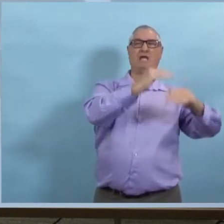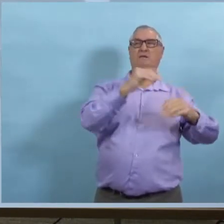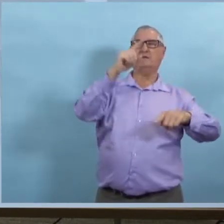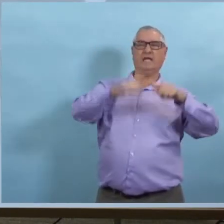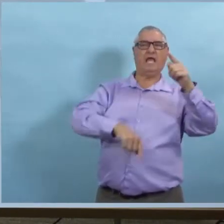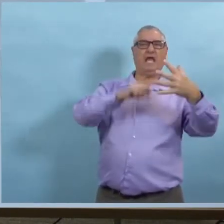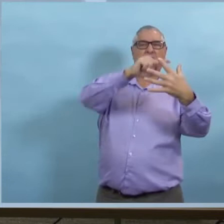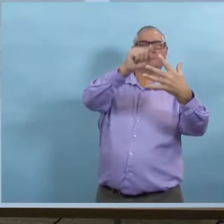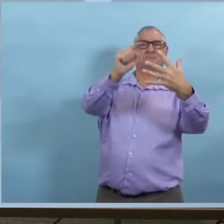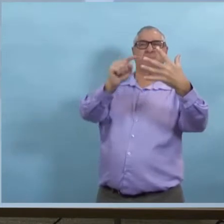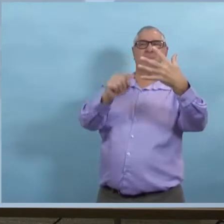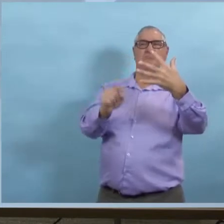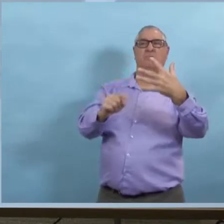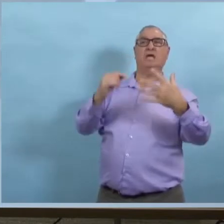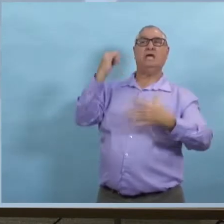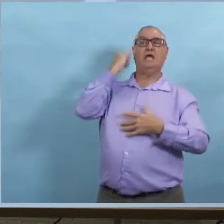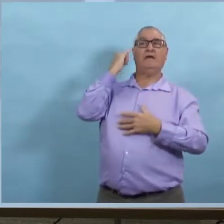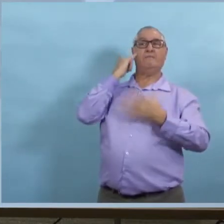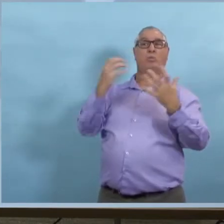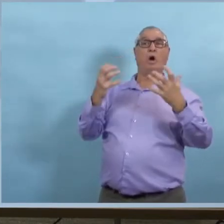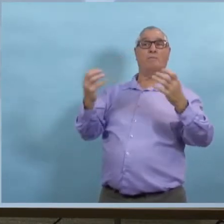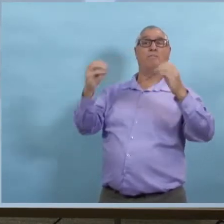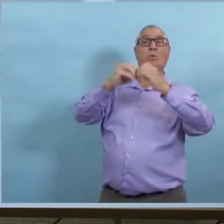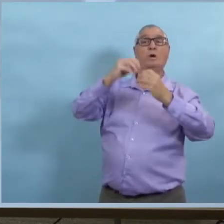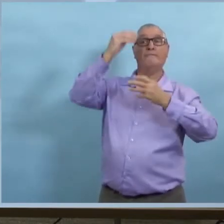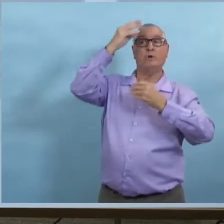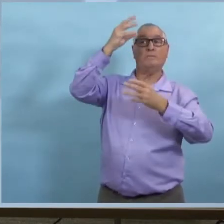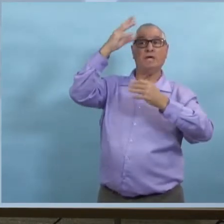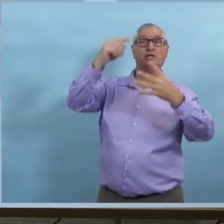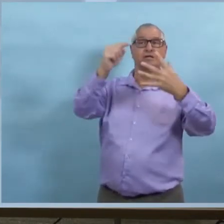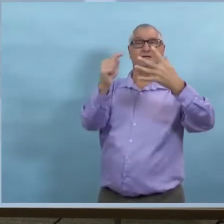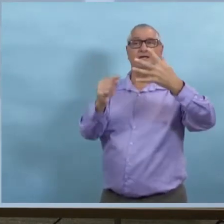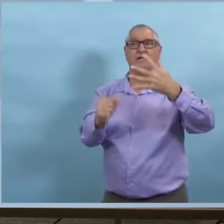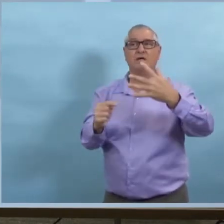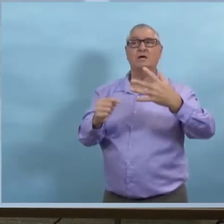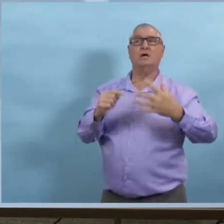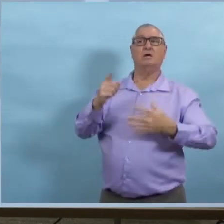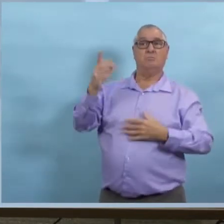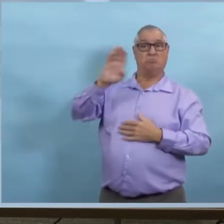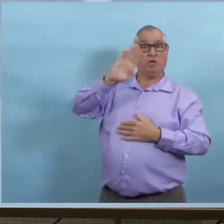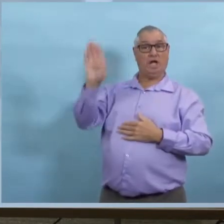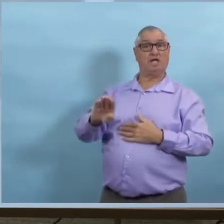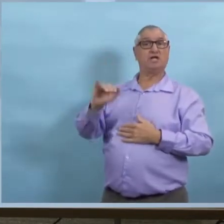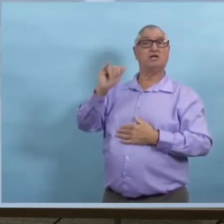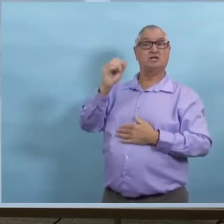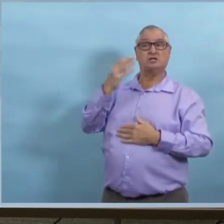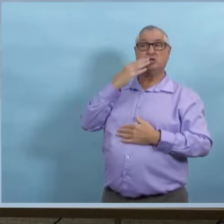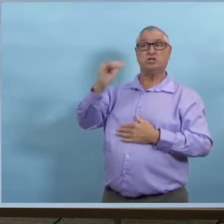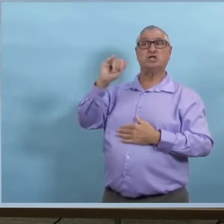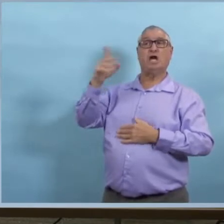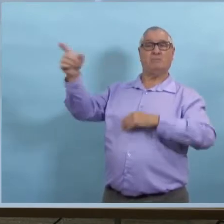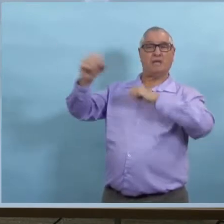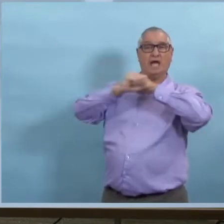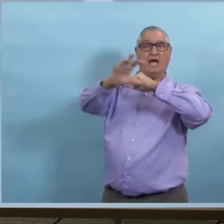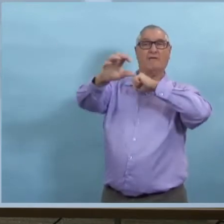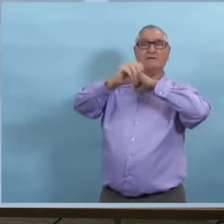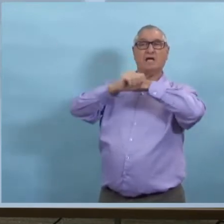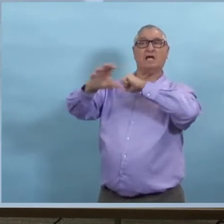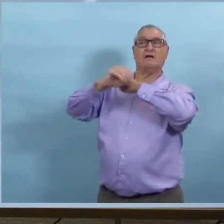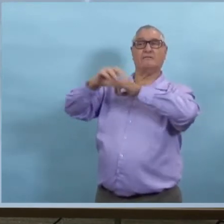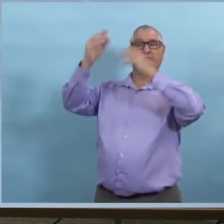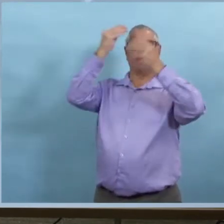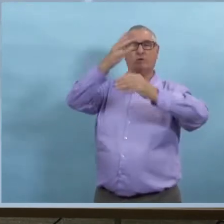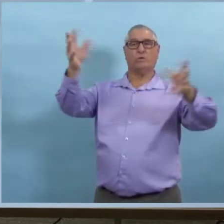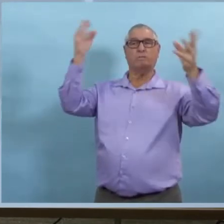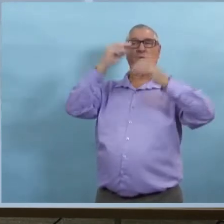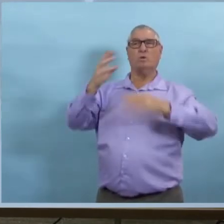vous avez eu un gros panneau qui a annoncé limité, restreint, avec beaucoup d'informations. Je ne vois pas la même chose ici à